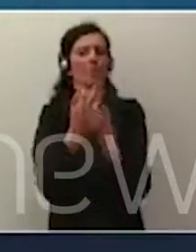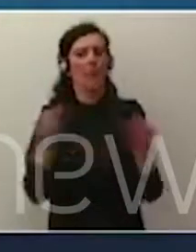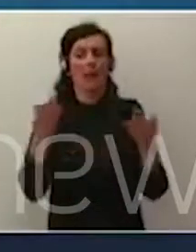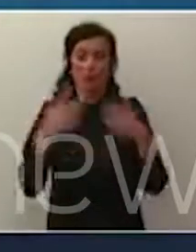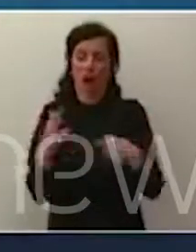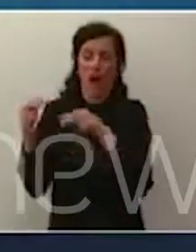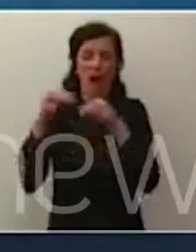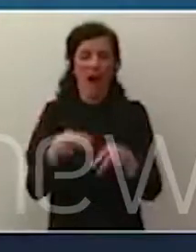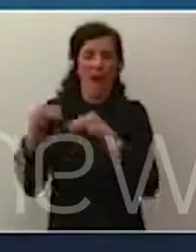la situazione è stata diversa.